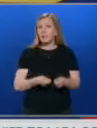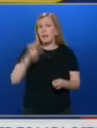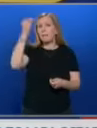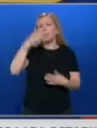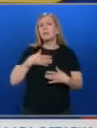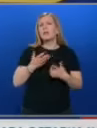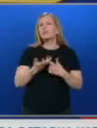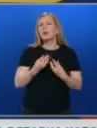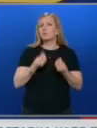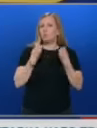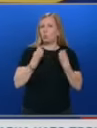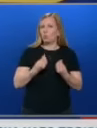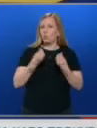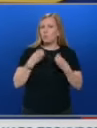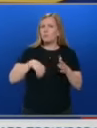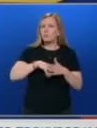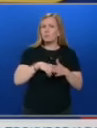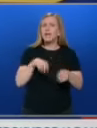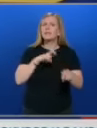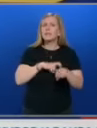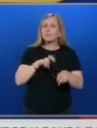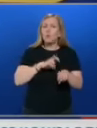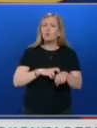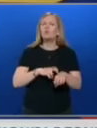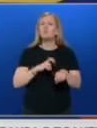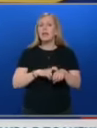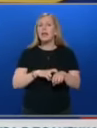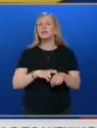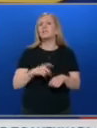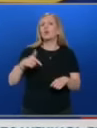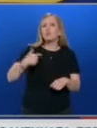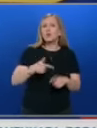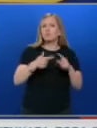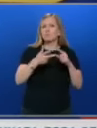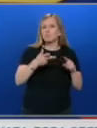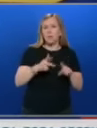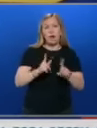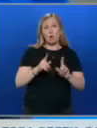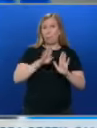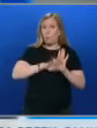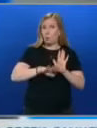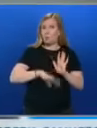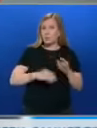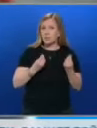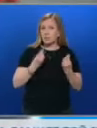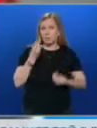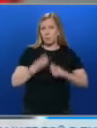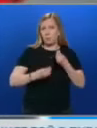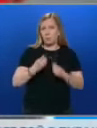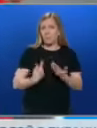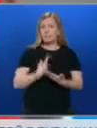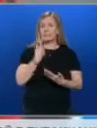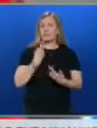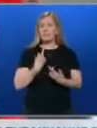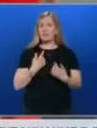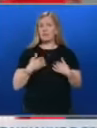има няколко отлични футболисти. Десподов, Делев, Груев, Чочев и Илиев. И който ги подцени ще има проблеми. За първи път се изправим срещу